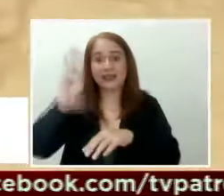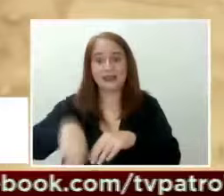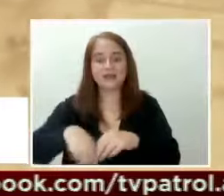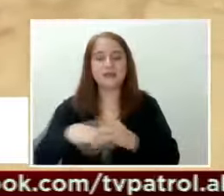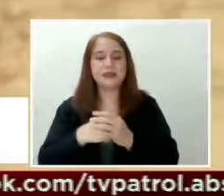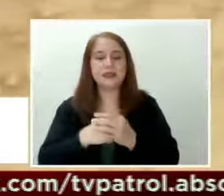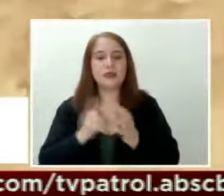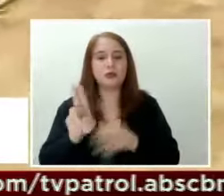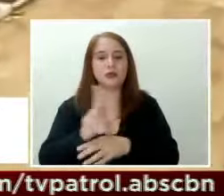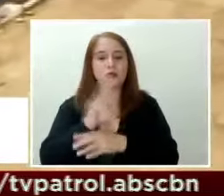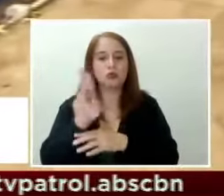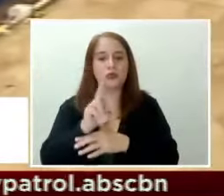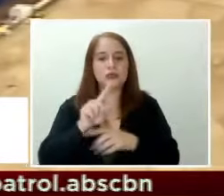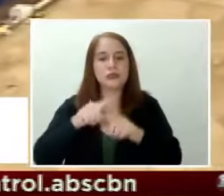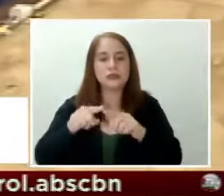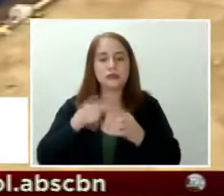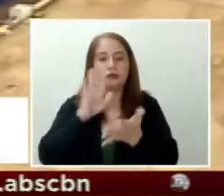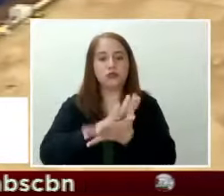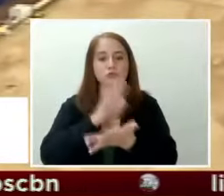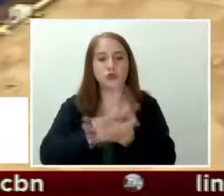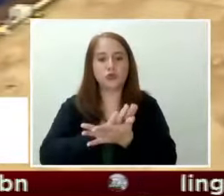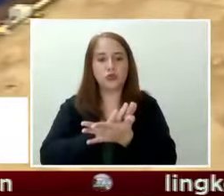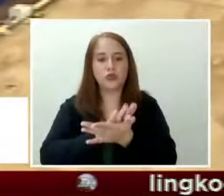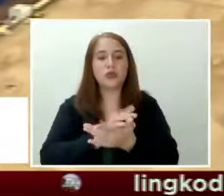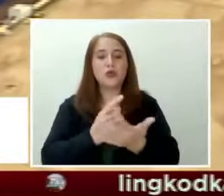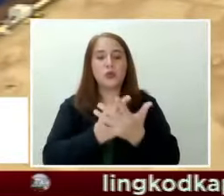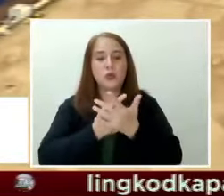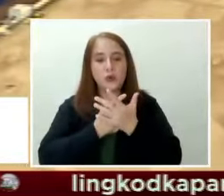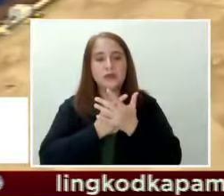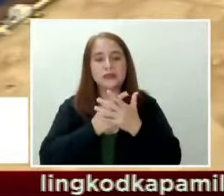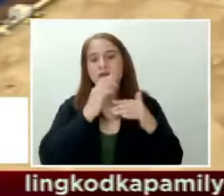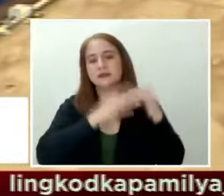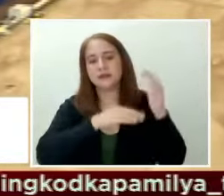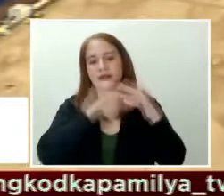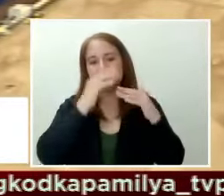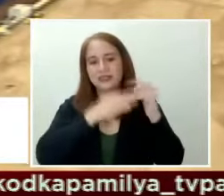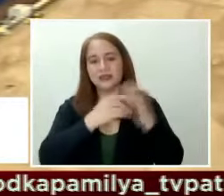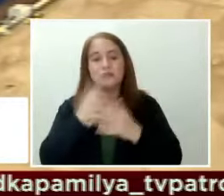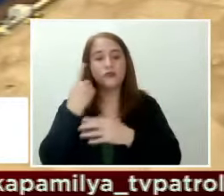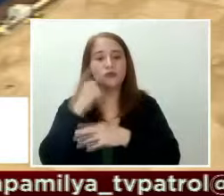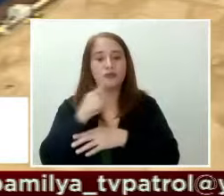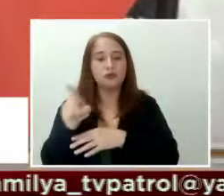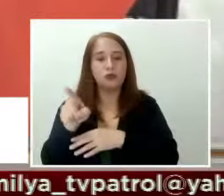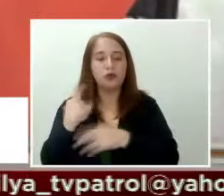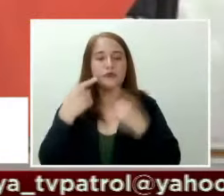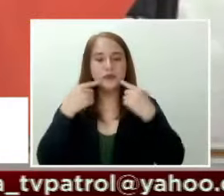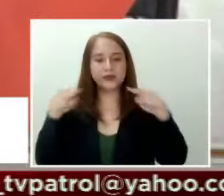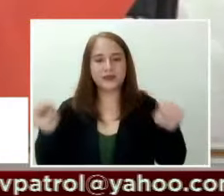gamitin ang ilang eskwelahan bilang quarantine facility para sa publiko.